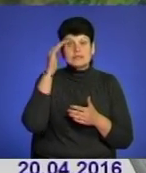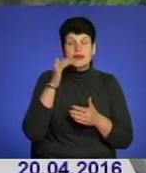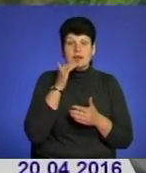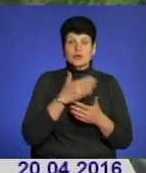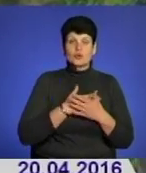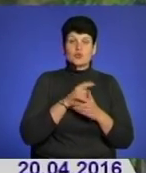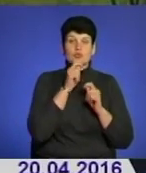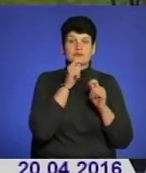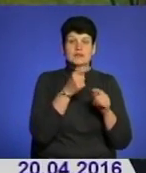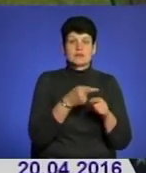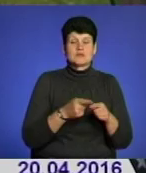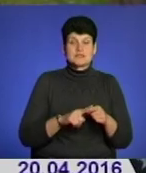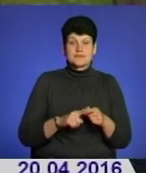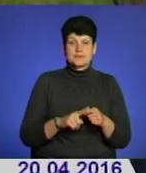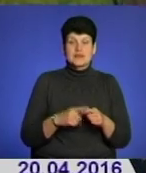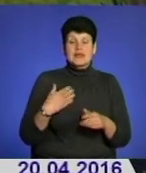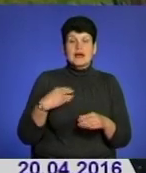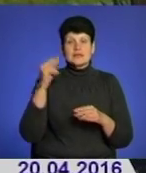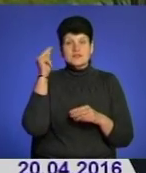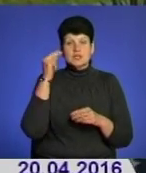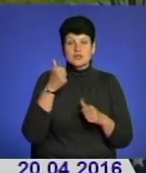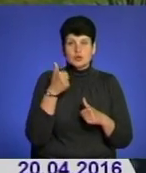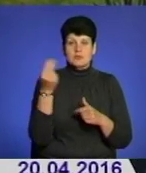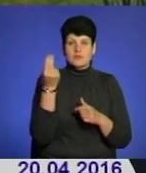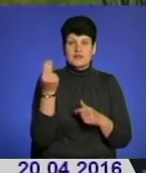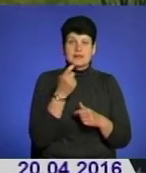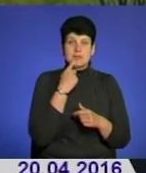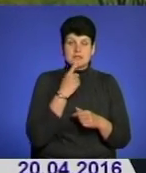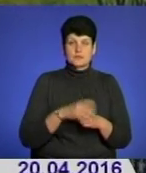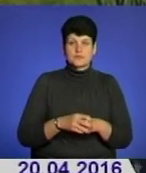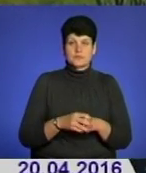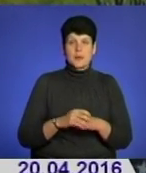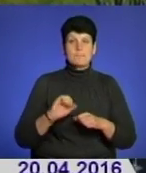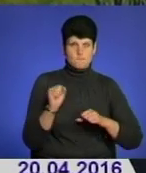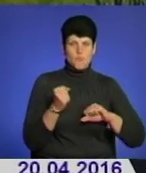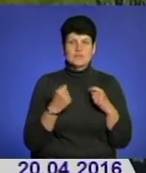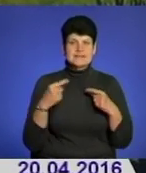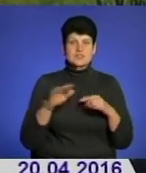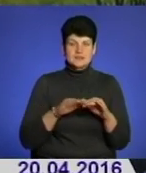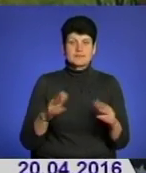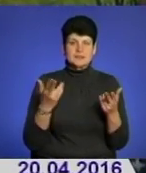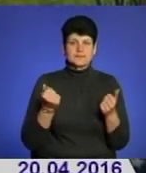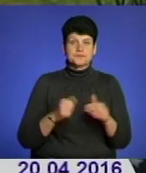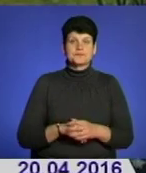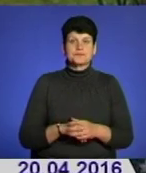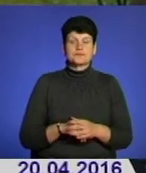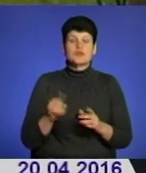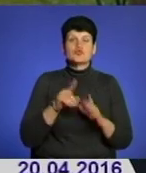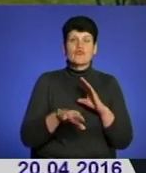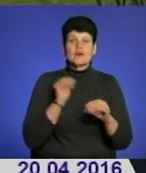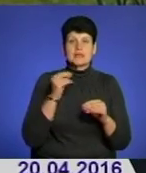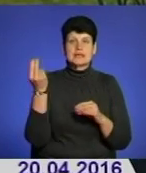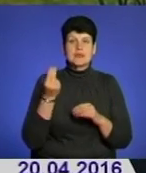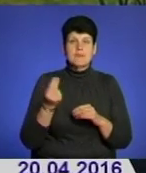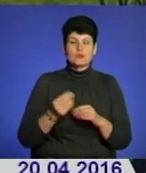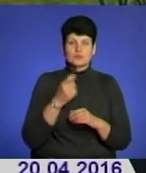подарувати цю песенку. Я навчилася добре малювати песенки. Подружила з іншими дітками? Так. Що саме вибрала для малюнку